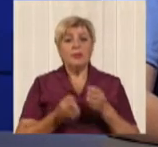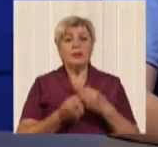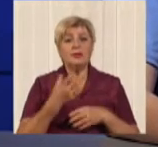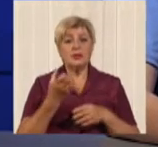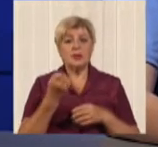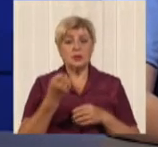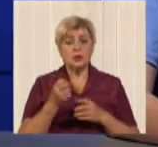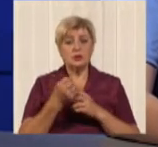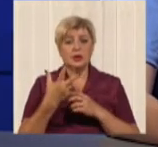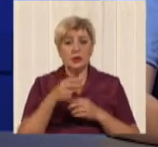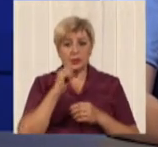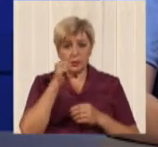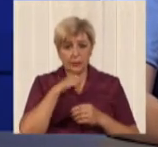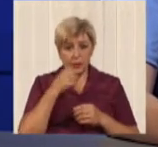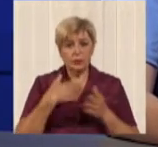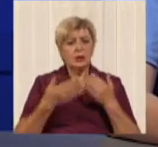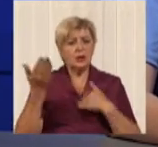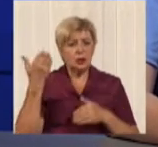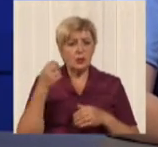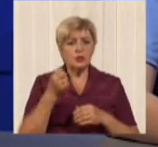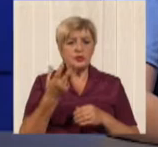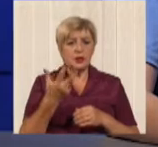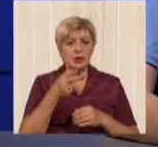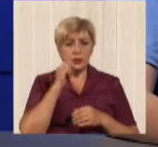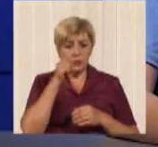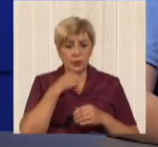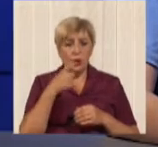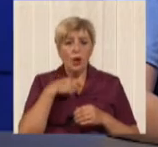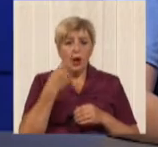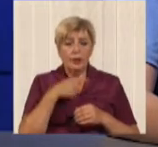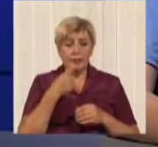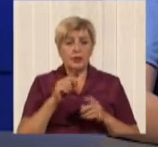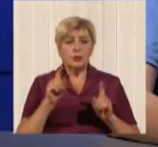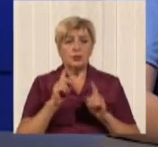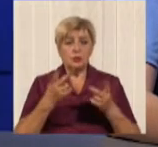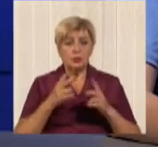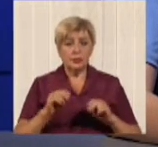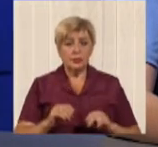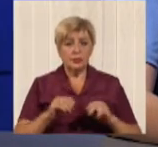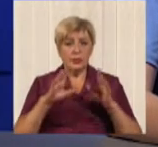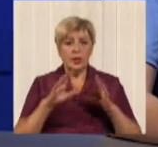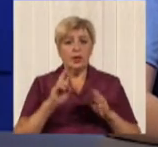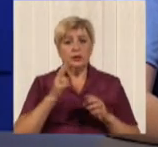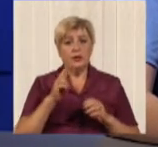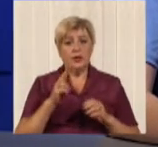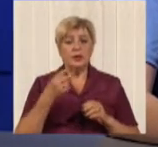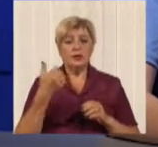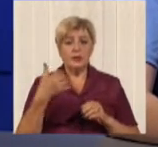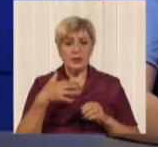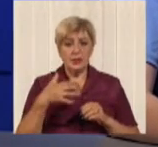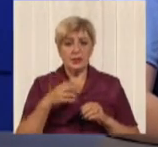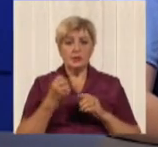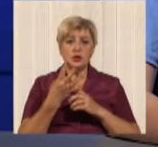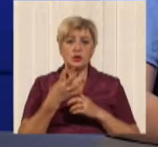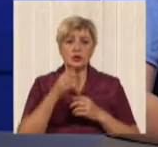вперше заговорили о том, що стоїть піднімати тариф на той момент, наскільки я помню, відзвучилася цифра 2 гривні, 2 гривні 50 копеек. В 2014